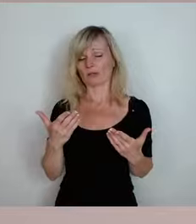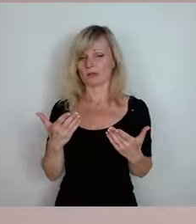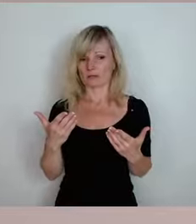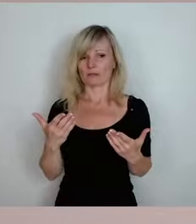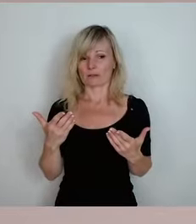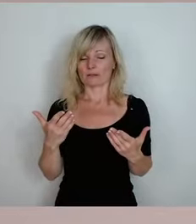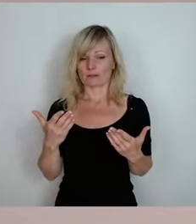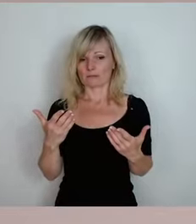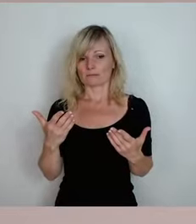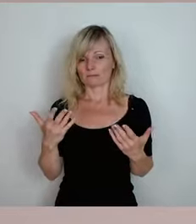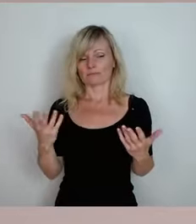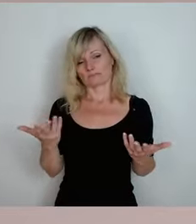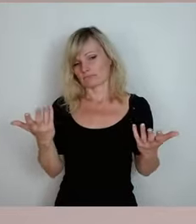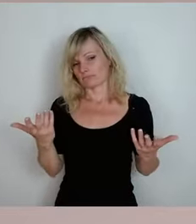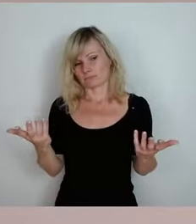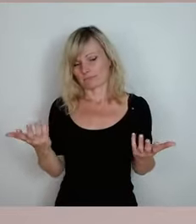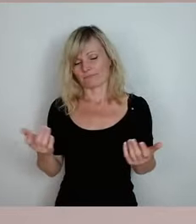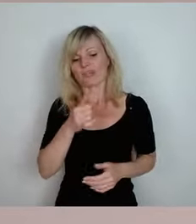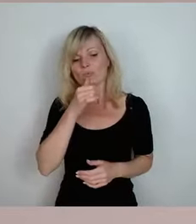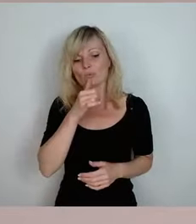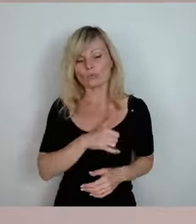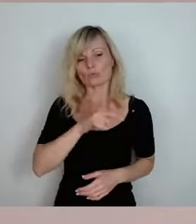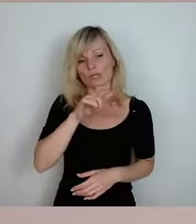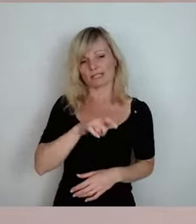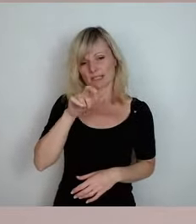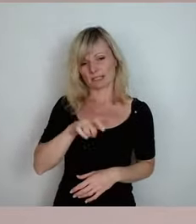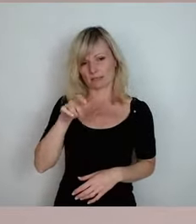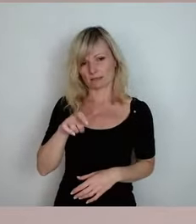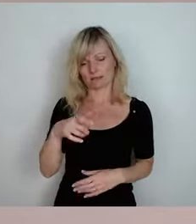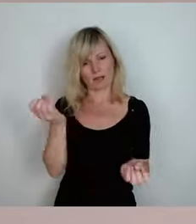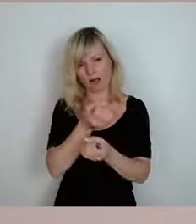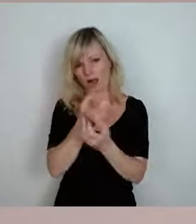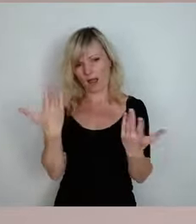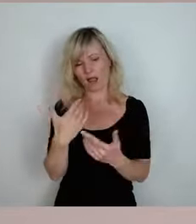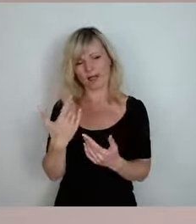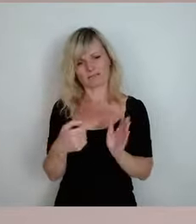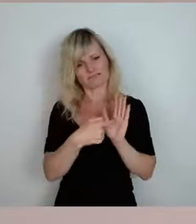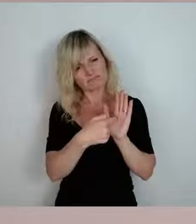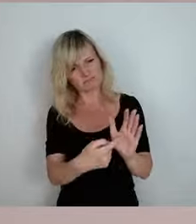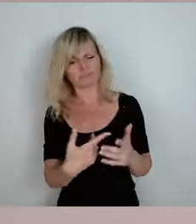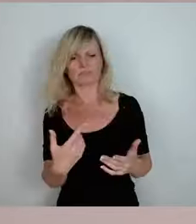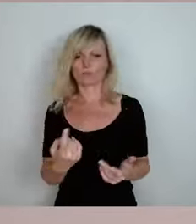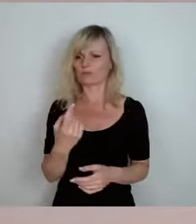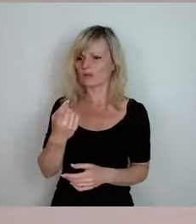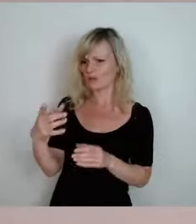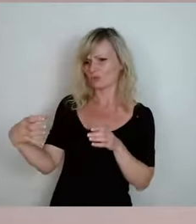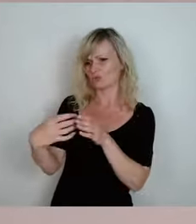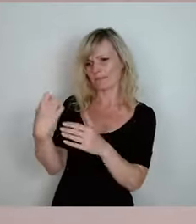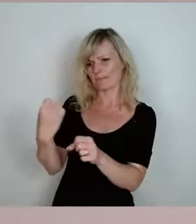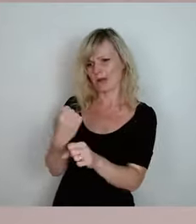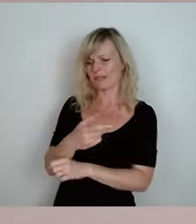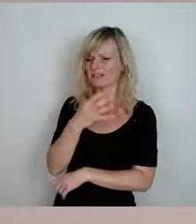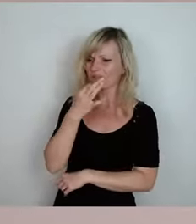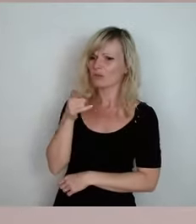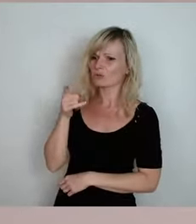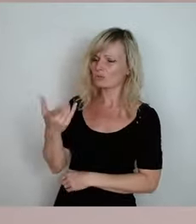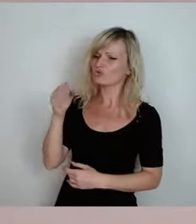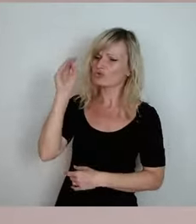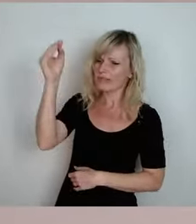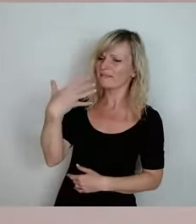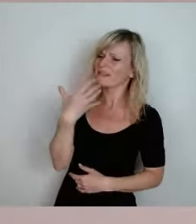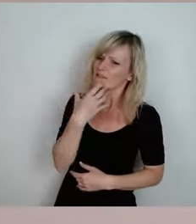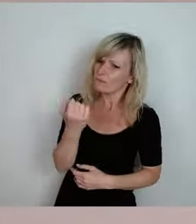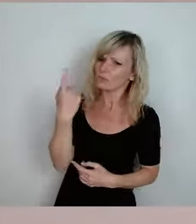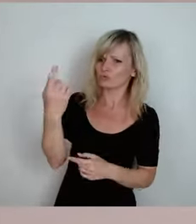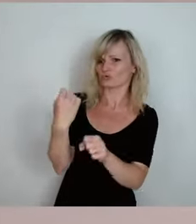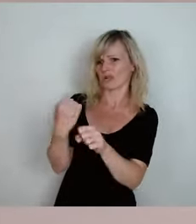dass wir Kinder, also Jugendlichen klar machen oder dass sie mit denen arbeiten, was willst du werden? Was ist das, was dir liegt?